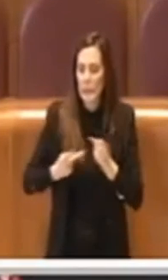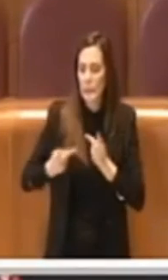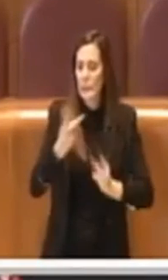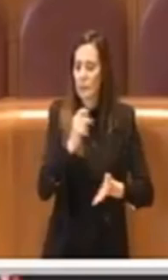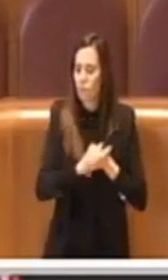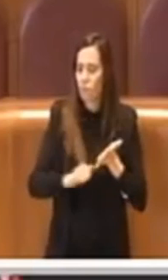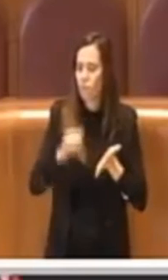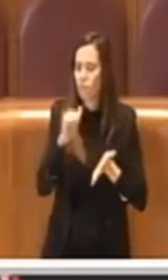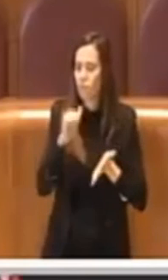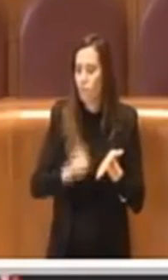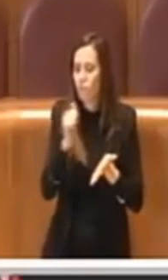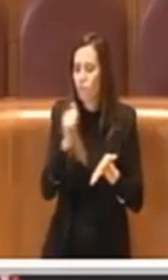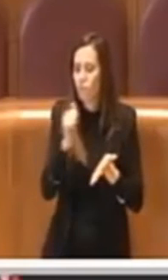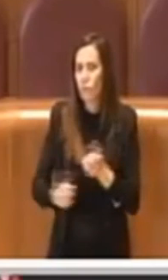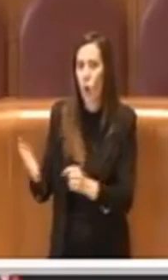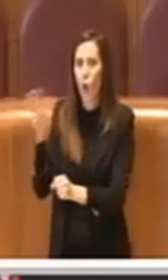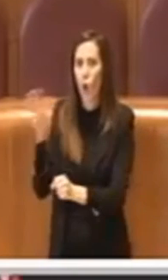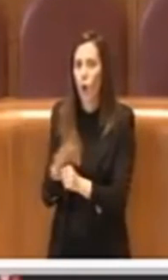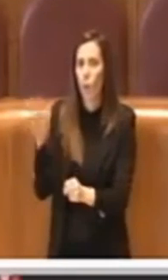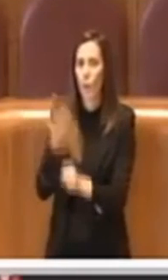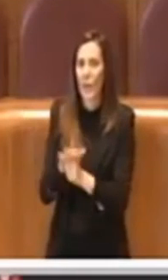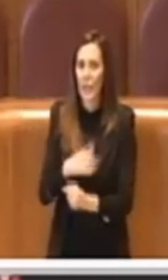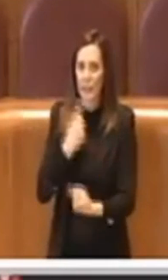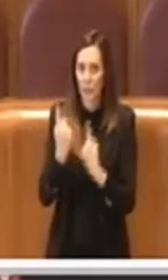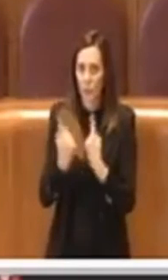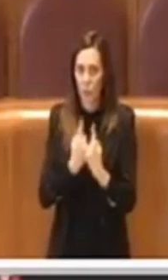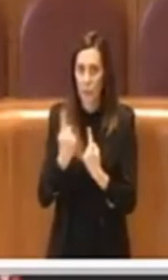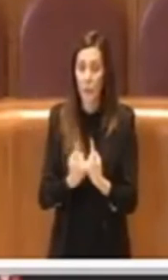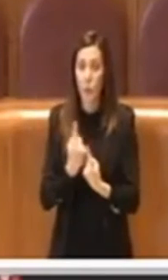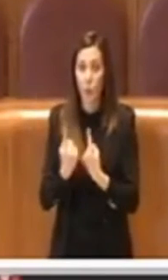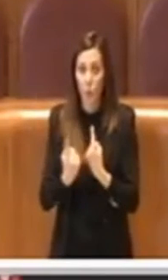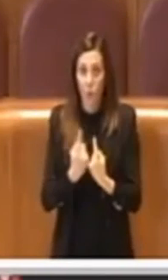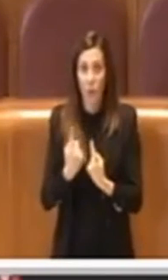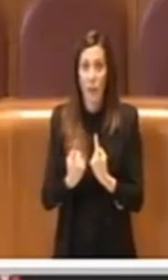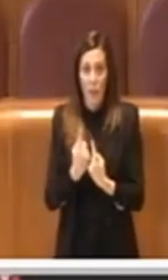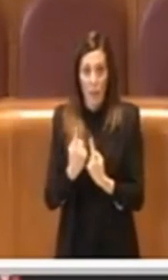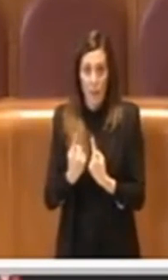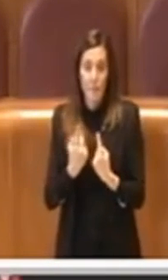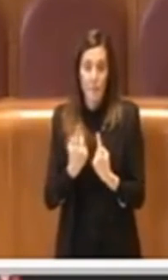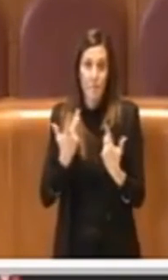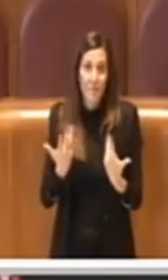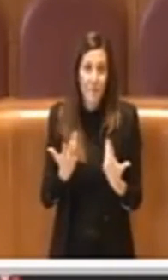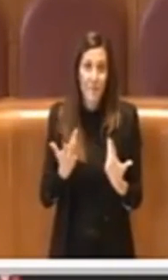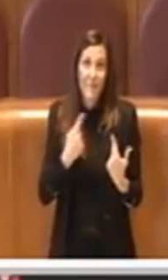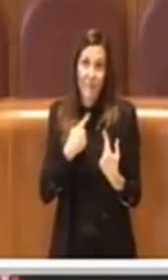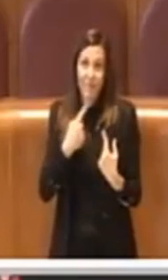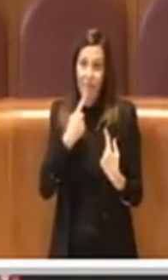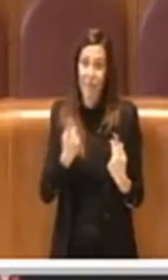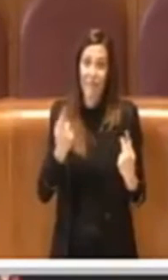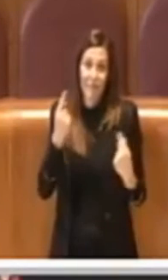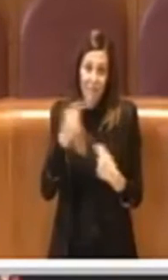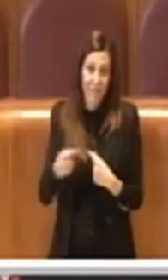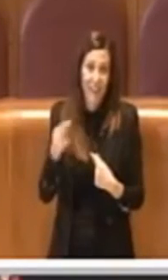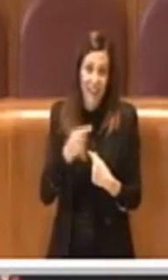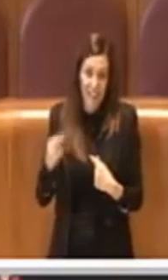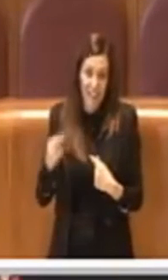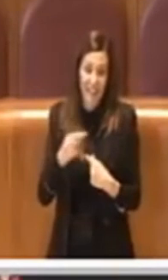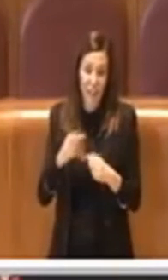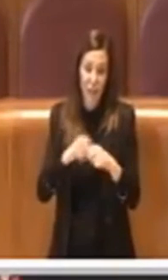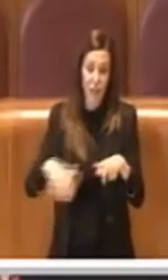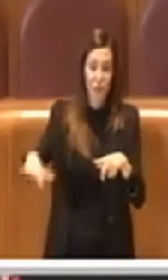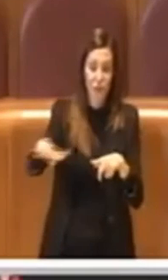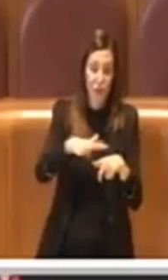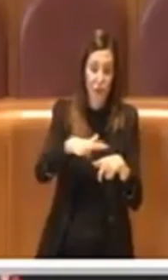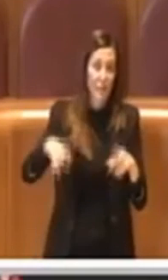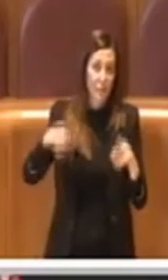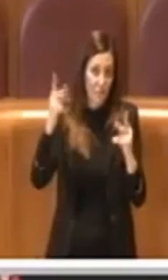di tamponare la situazione per un po' di situazioni negative all'interno della città, l'abbiamo avuto e tant'è